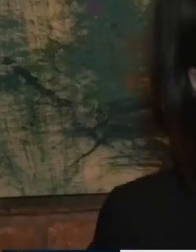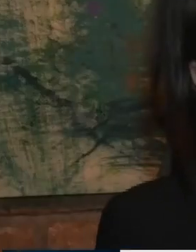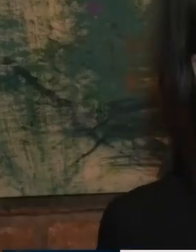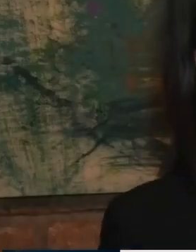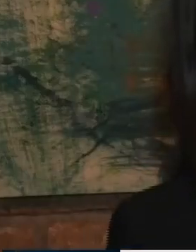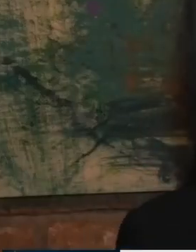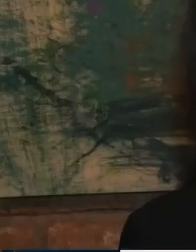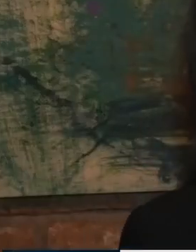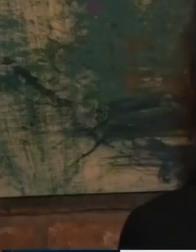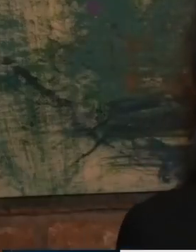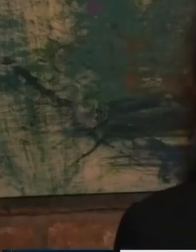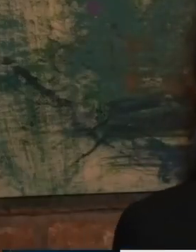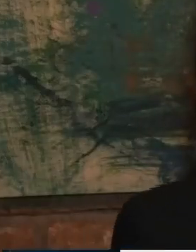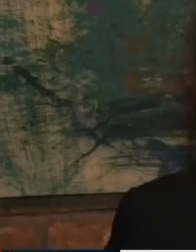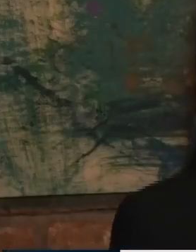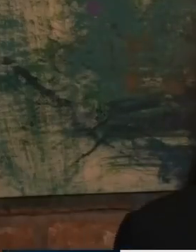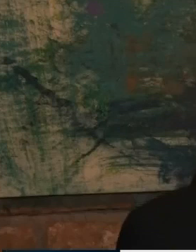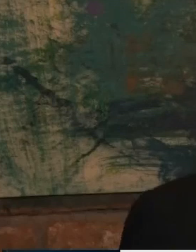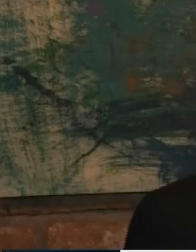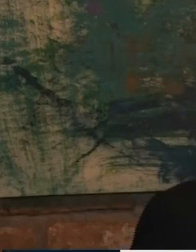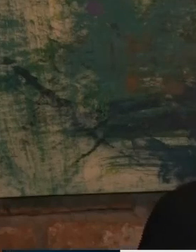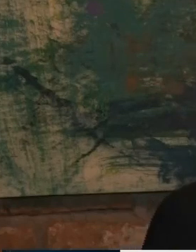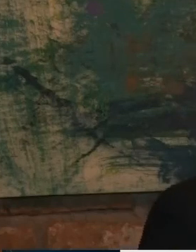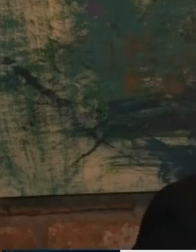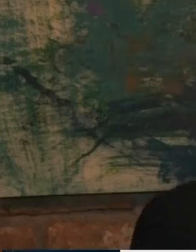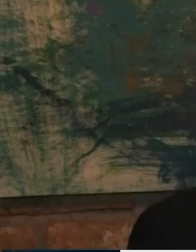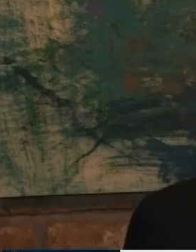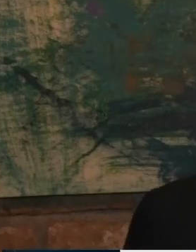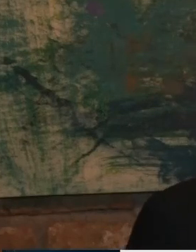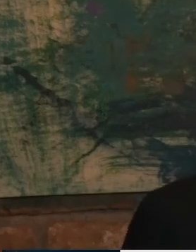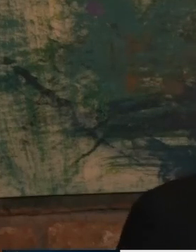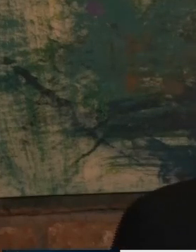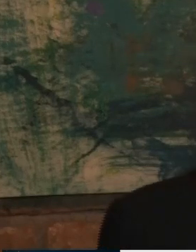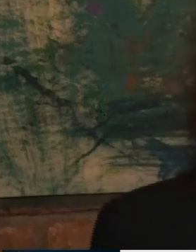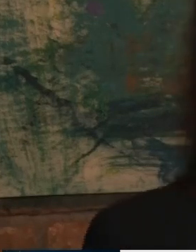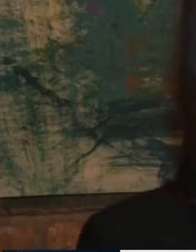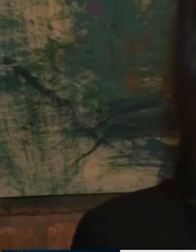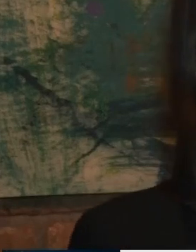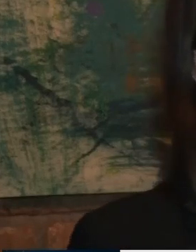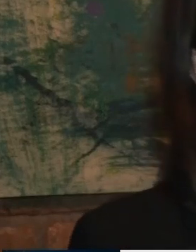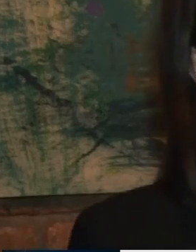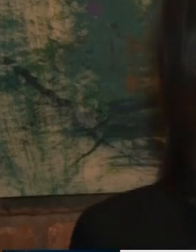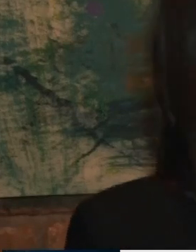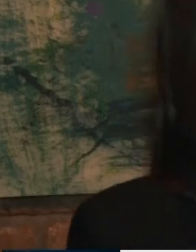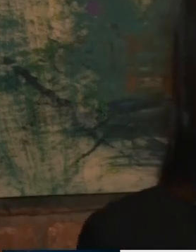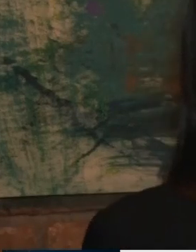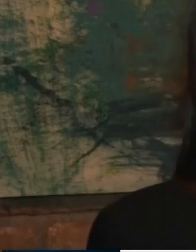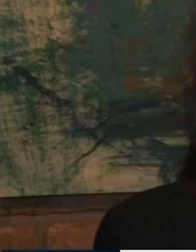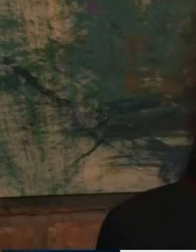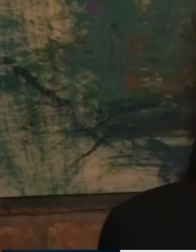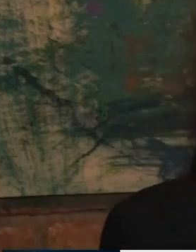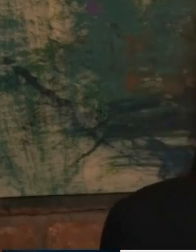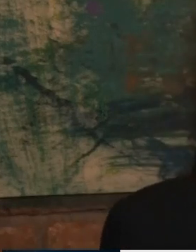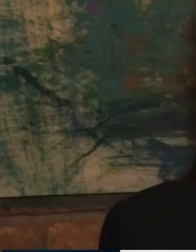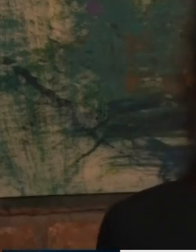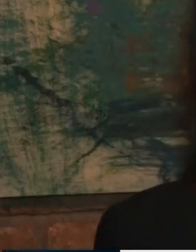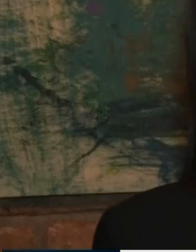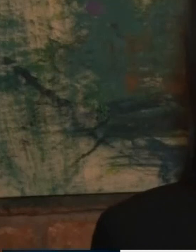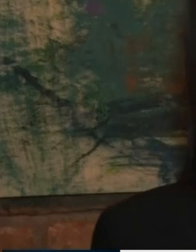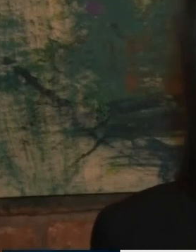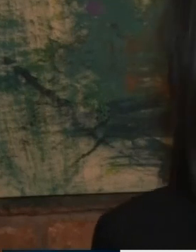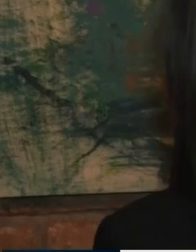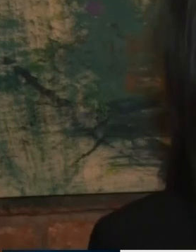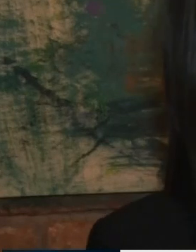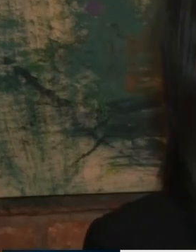kipë në dytin e kipë akë fështirë mande i mumblehë nëse i parë nuk ta japë një motivim sa do të vogël për me vazhdu në filmin tjetër sepse